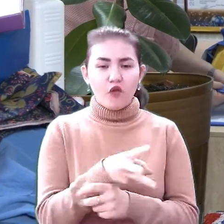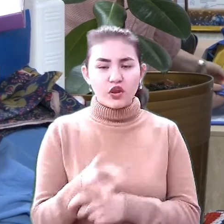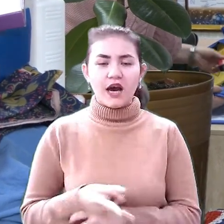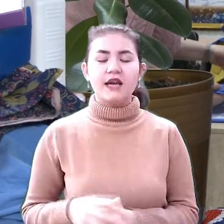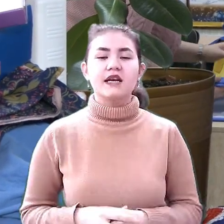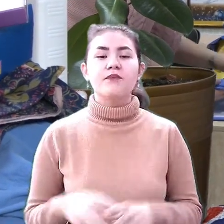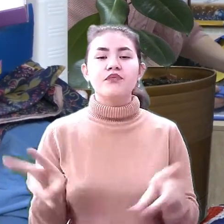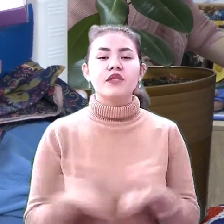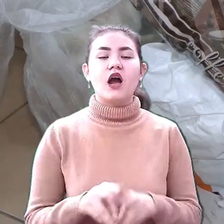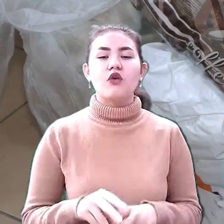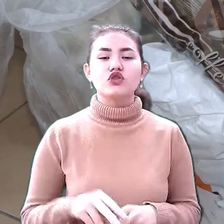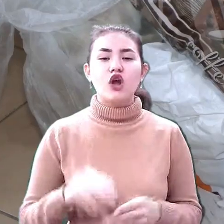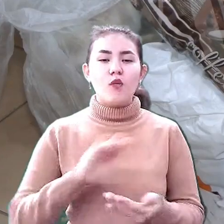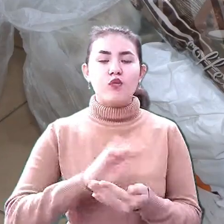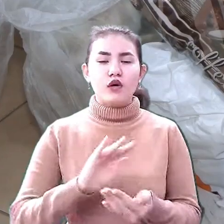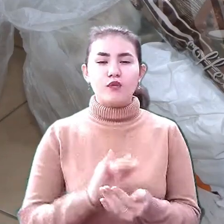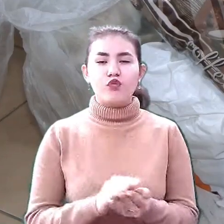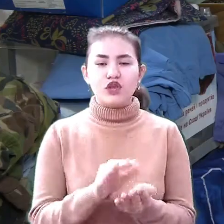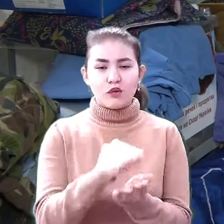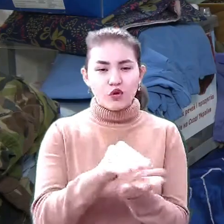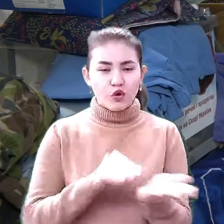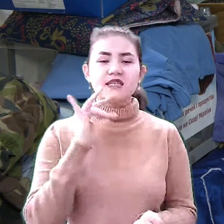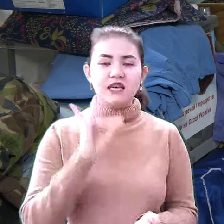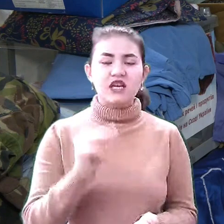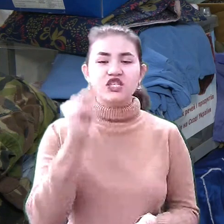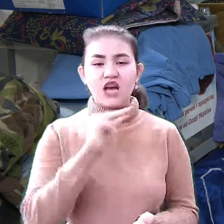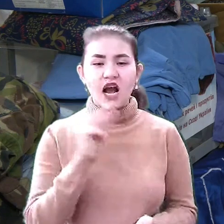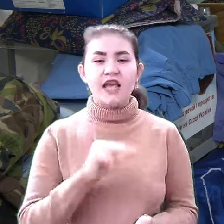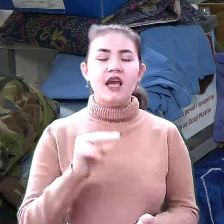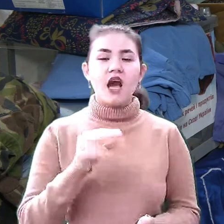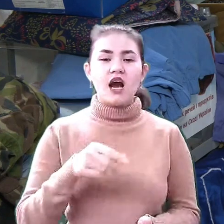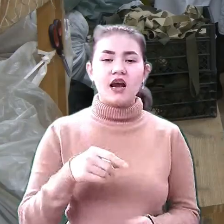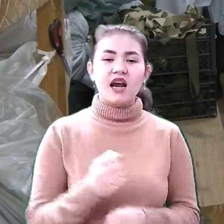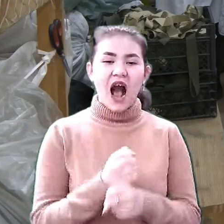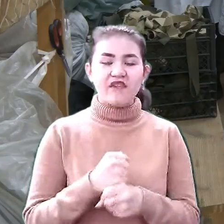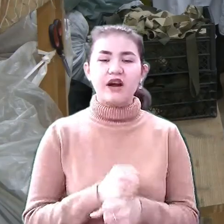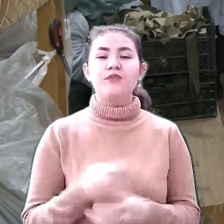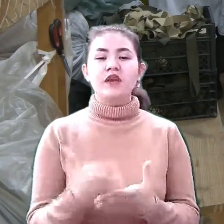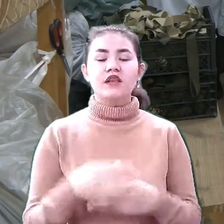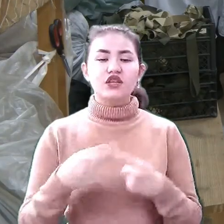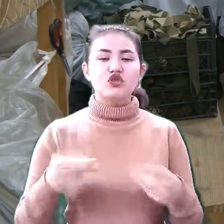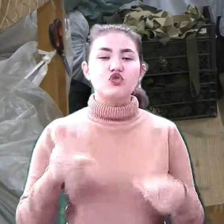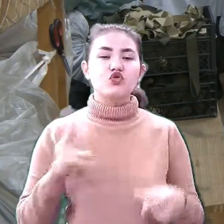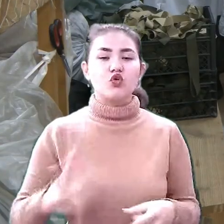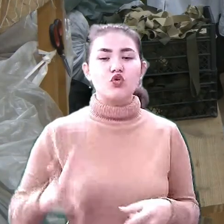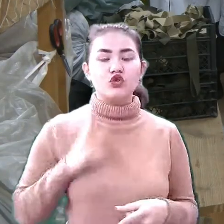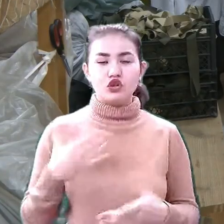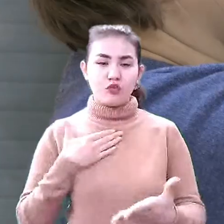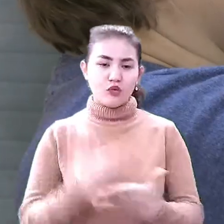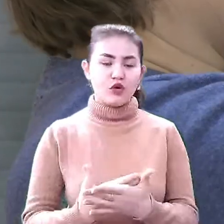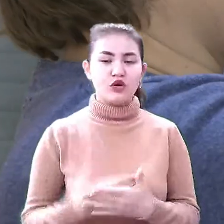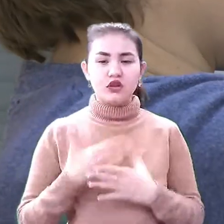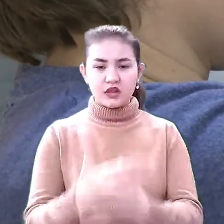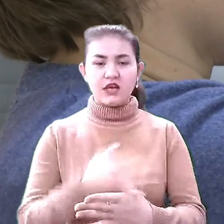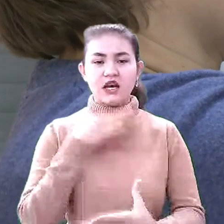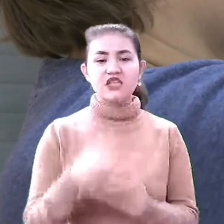на бутерброди, колбасу, сир, чай, каву. Постійні дзвінки від волонтерів та десятки тих, хто хоче допомогти, говорить голова. Війна